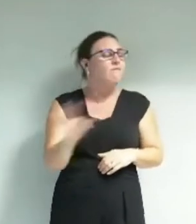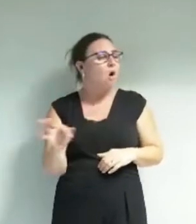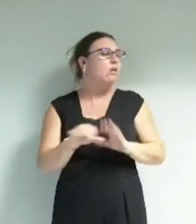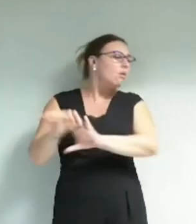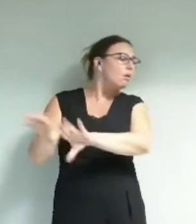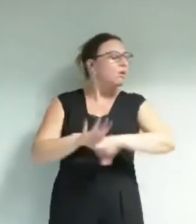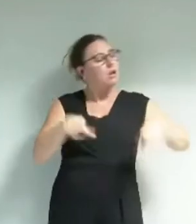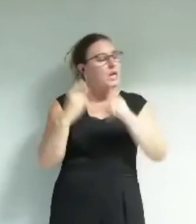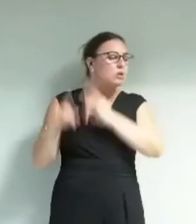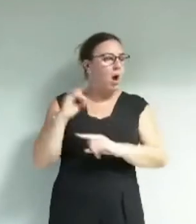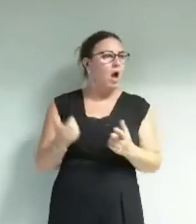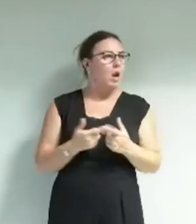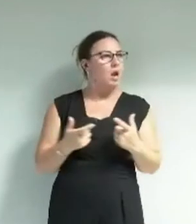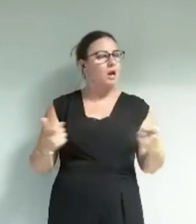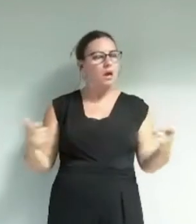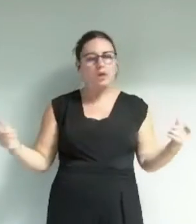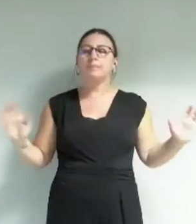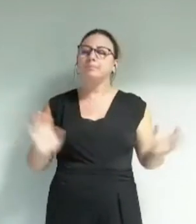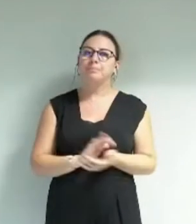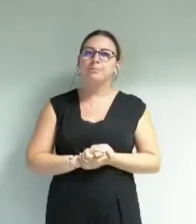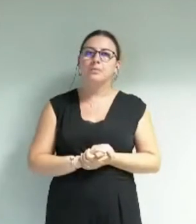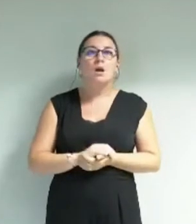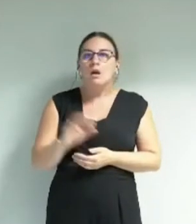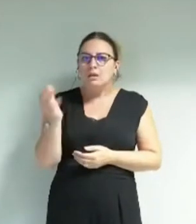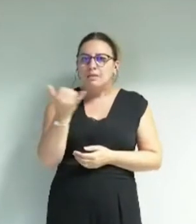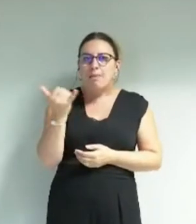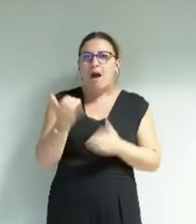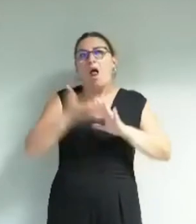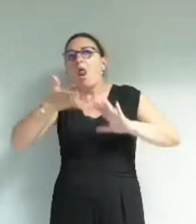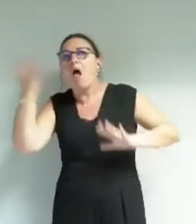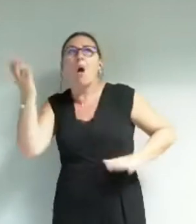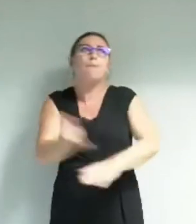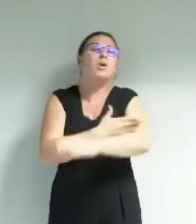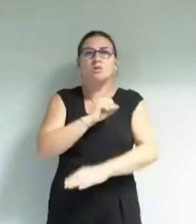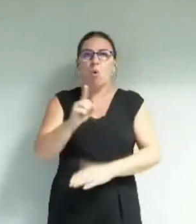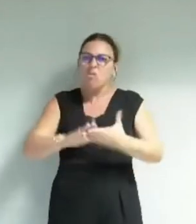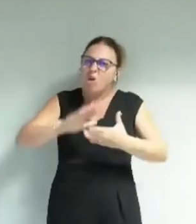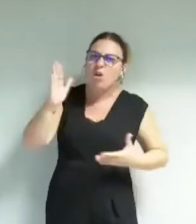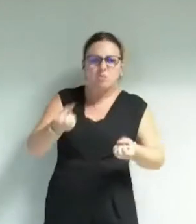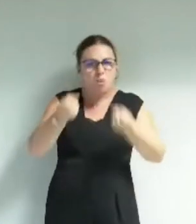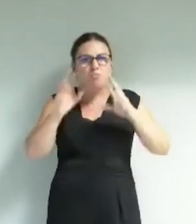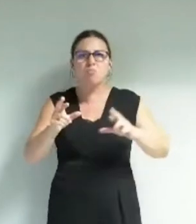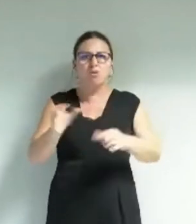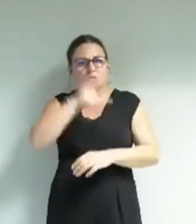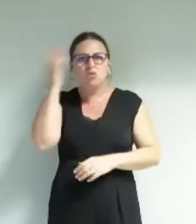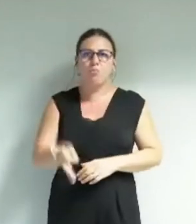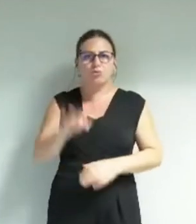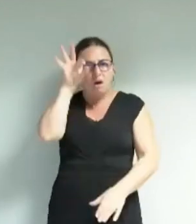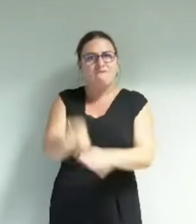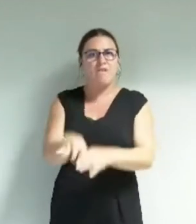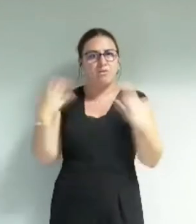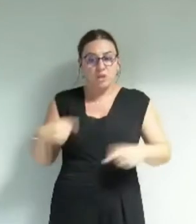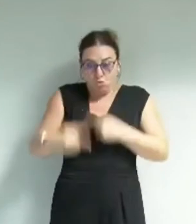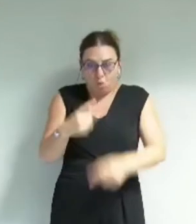de son histoire etc etc etc ce ne sont ni des périphrases ni de la poésie ce sont des engagements purs et simples que nous avons fait voter ou que nous